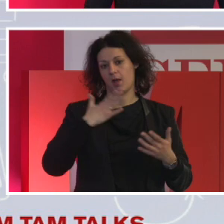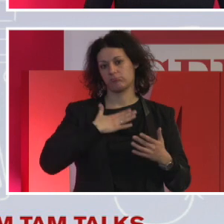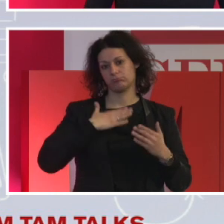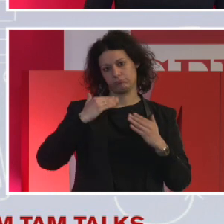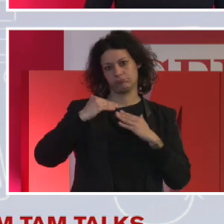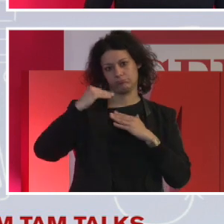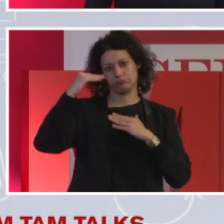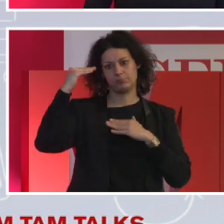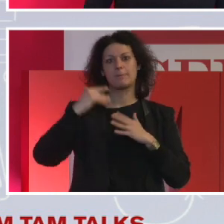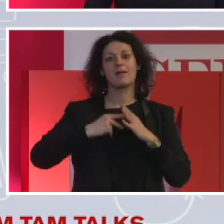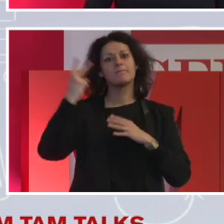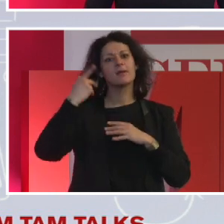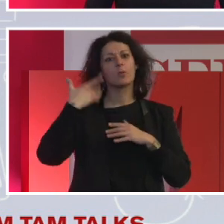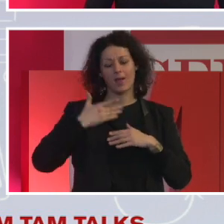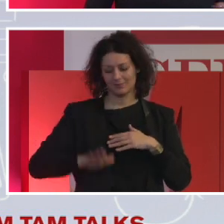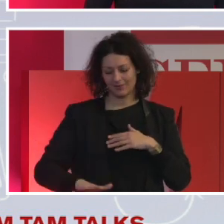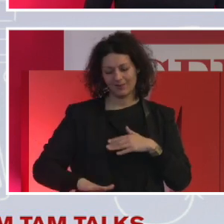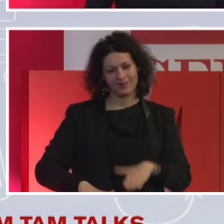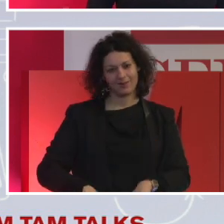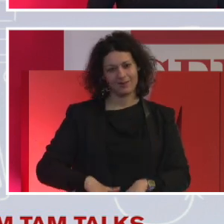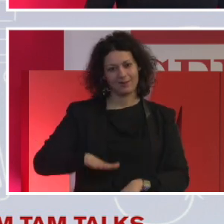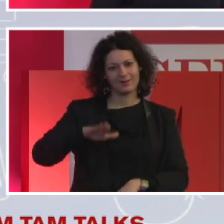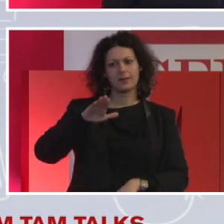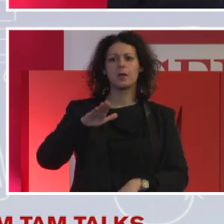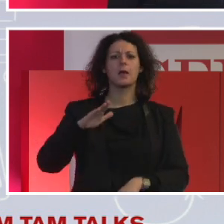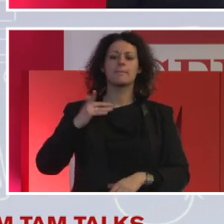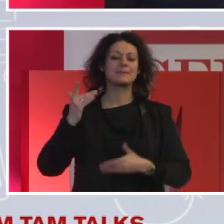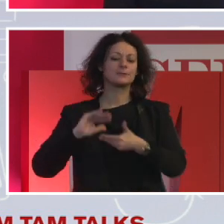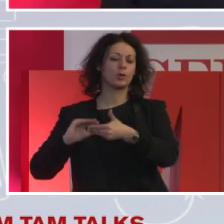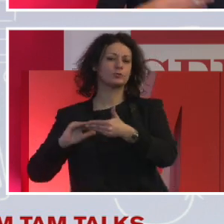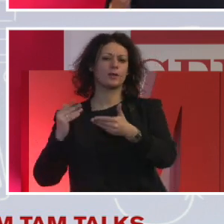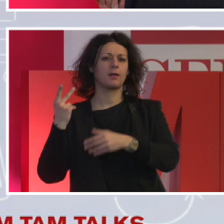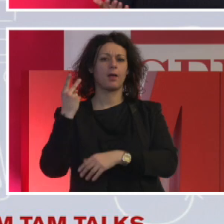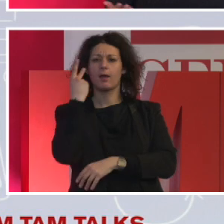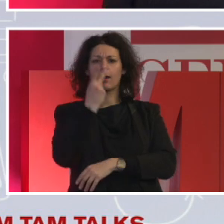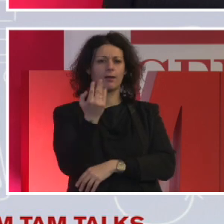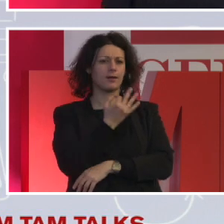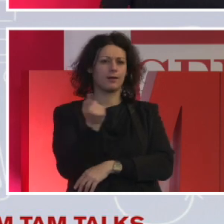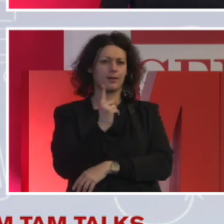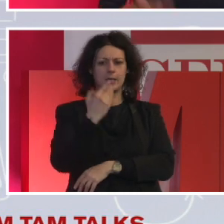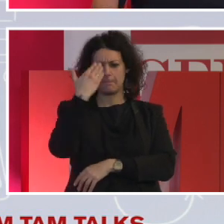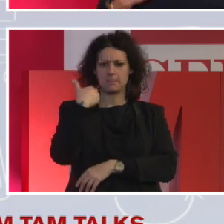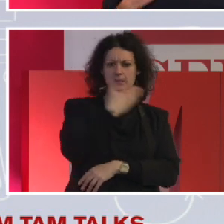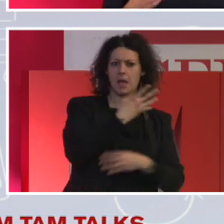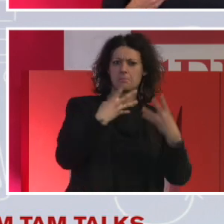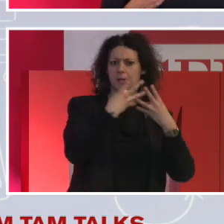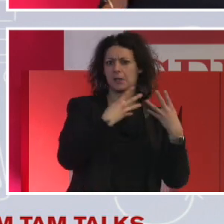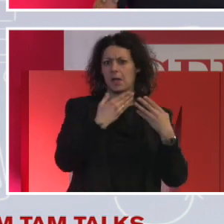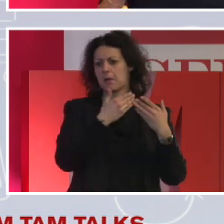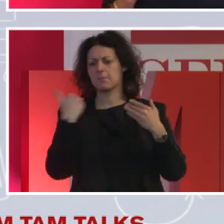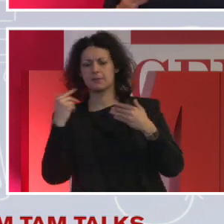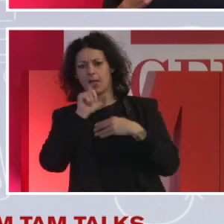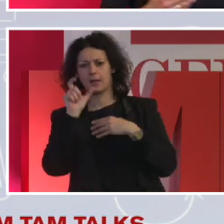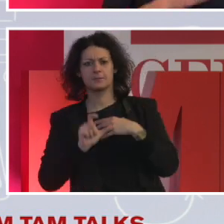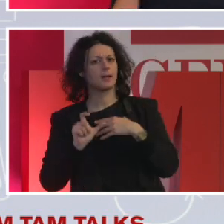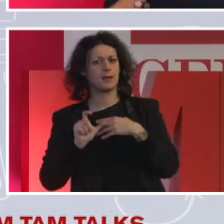non era vista bene, nel senso mi nascondevo, non era una cosa di cui andavo molto fiera, però non si vedeva, perciò